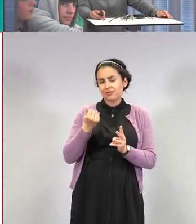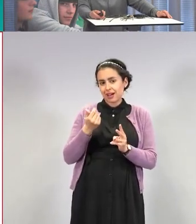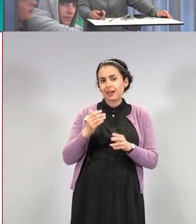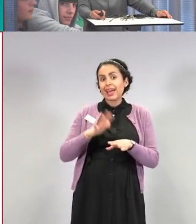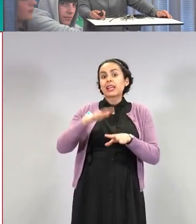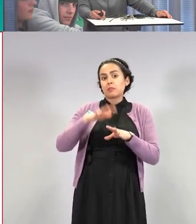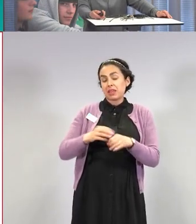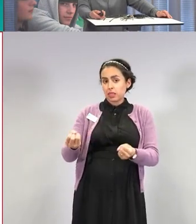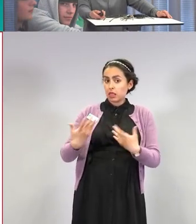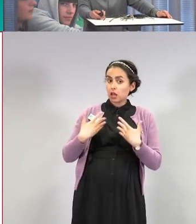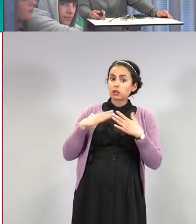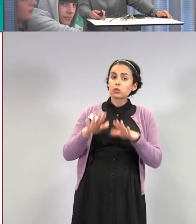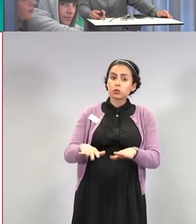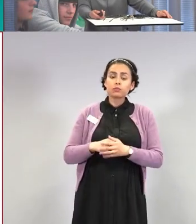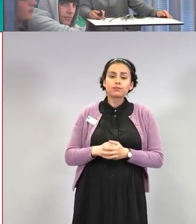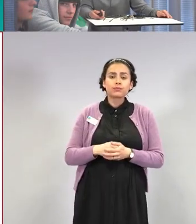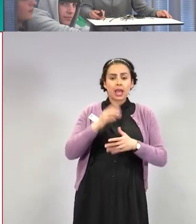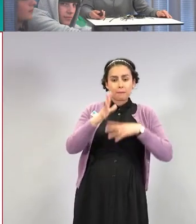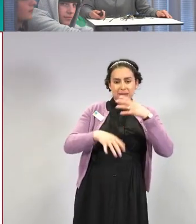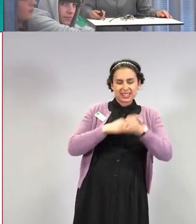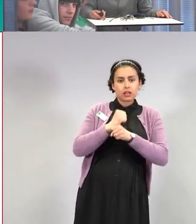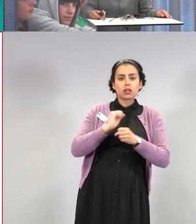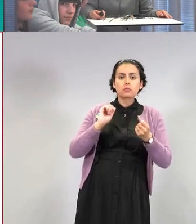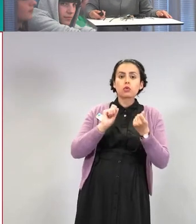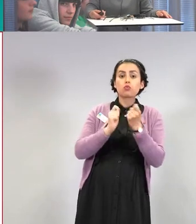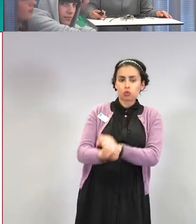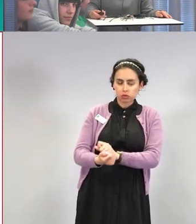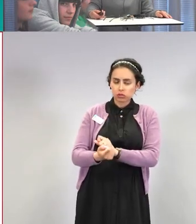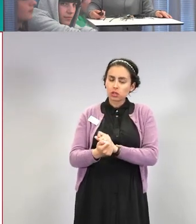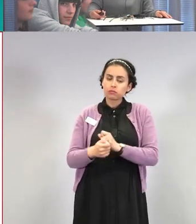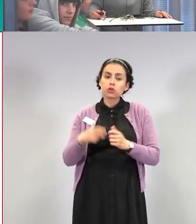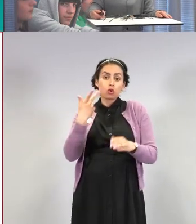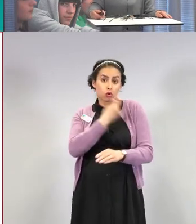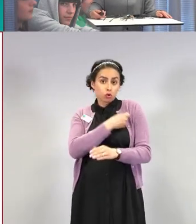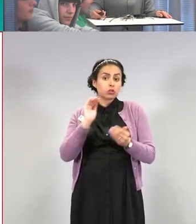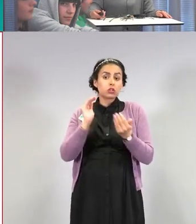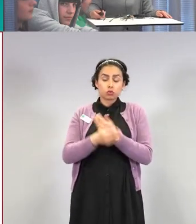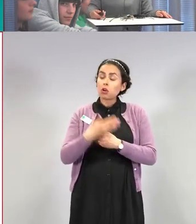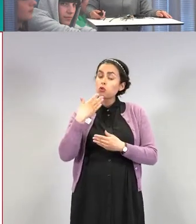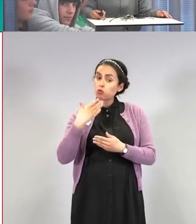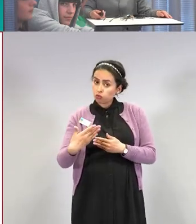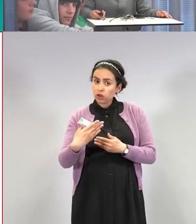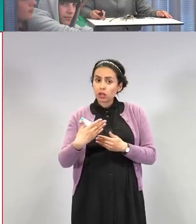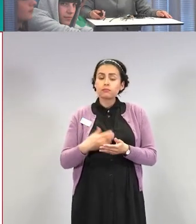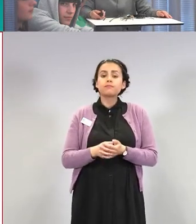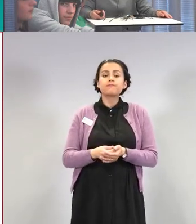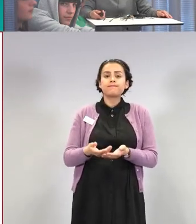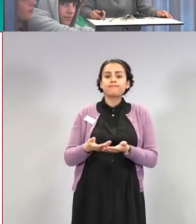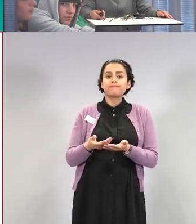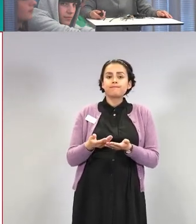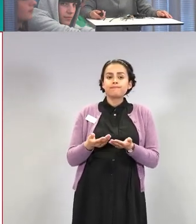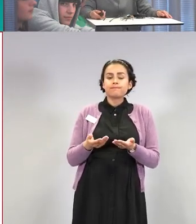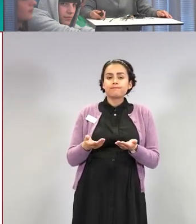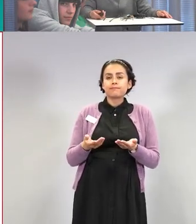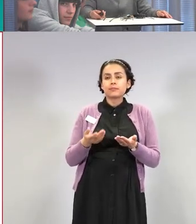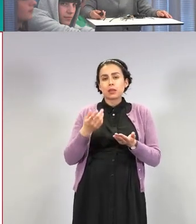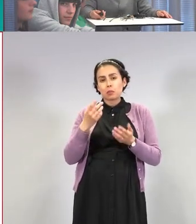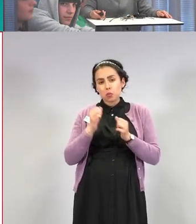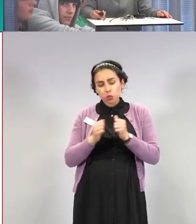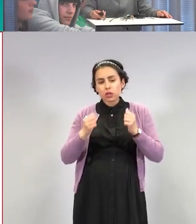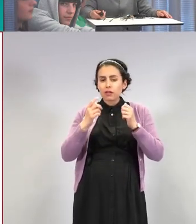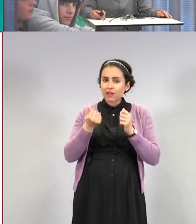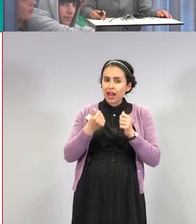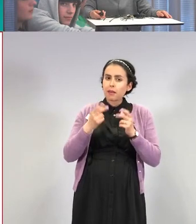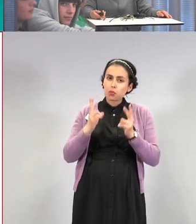Rokotussuoja on hyvä Britannian muunnokselle näillä käytössä olevilla rokotteilla. Sitten vähän rokotteesta riippuen